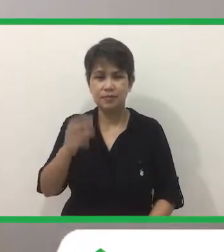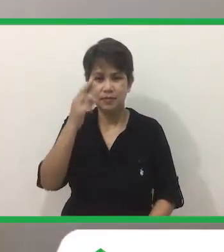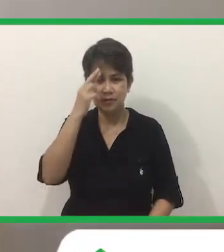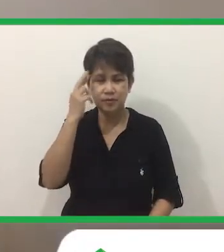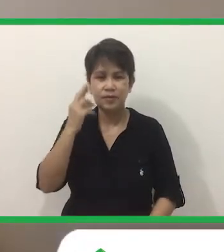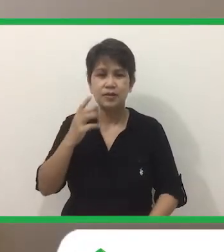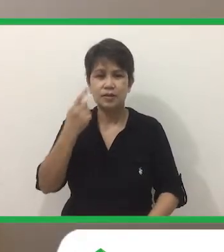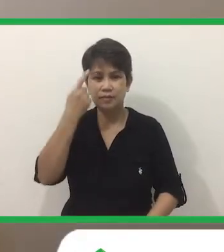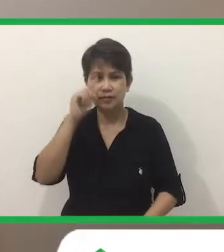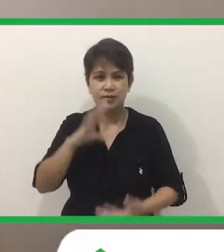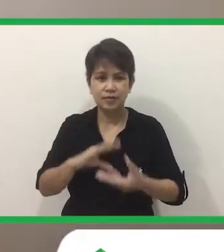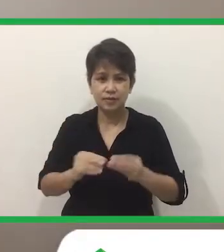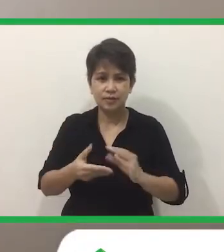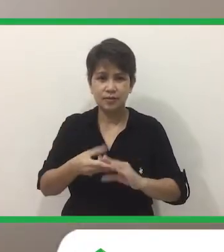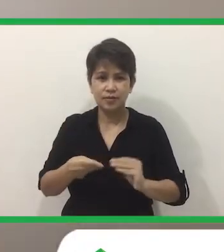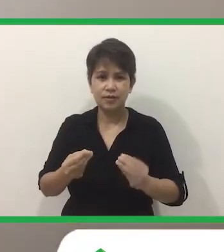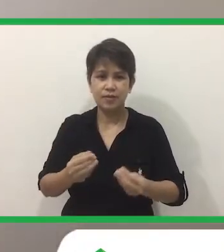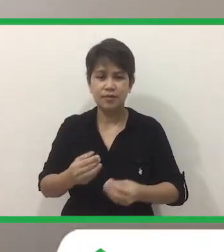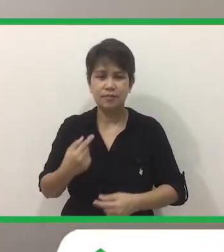-comment na kayo. Ayan.